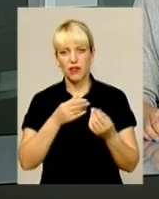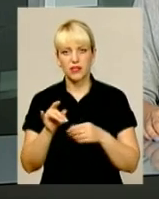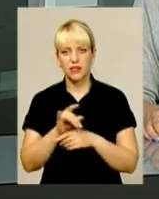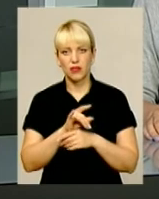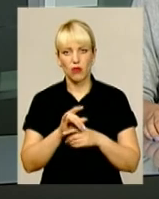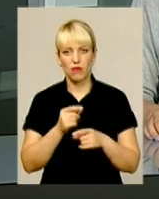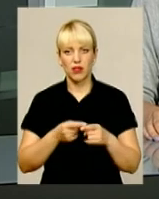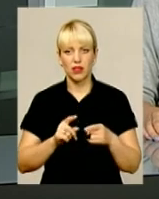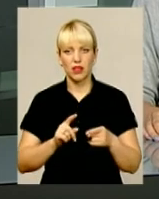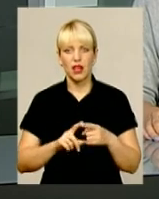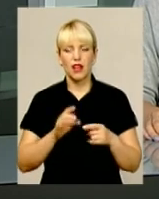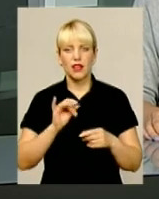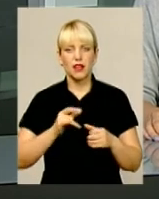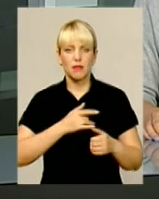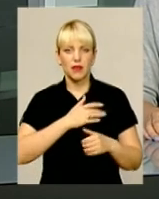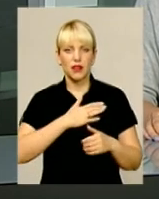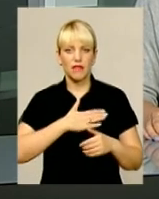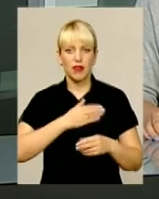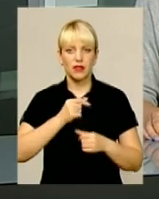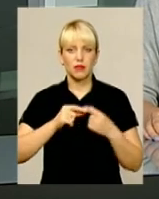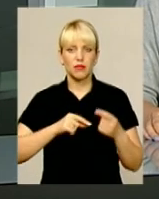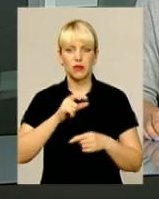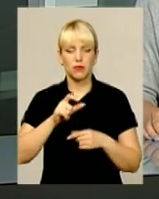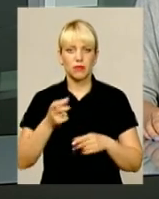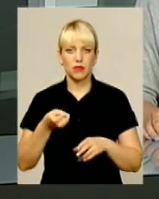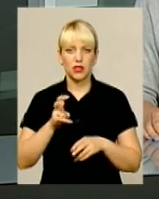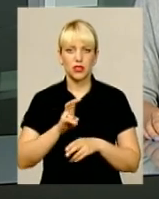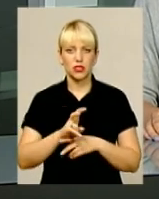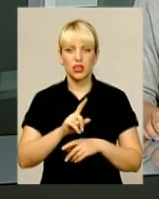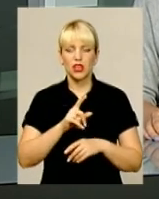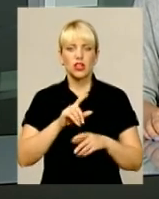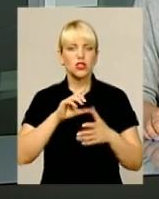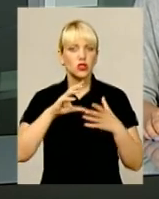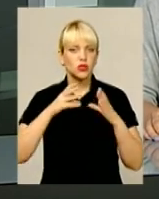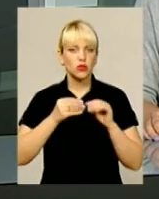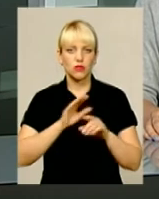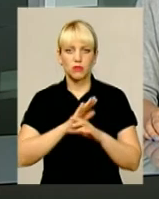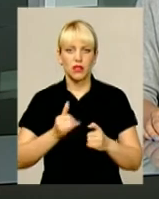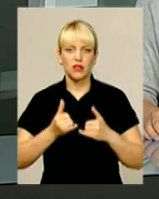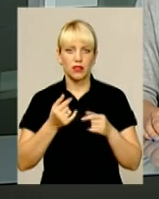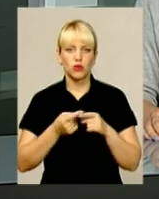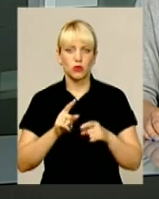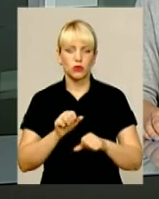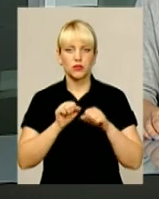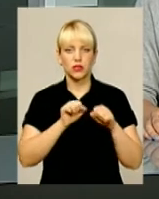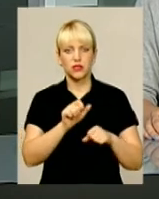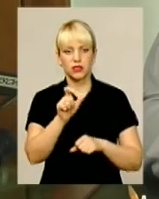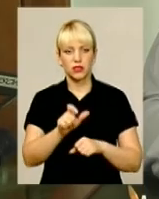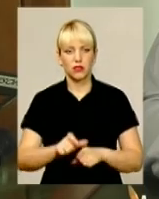«Бартерсервіс» і зовсім не для того, аби захистити підприємця, з яким працюють. Тему продовжує Анна Михайловська.